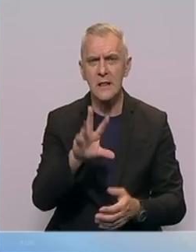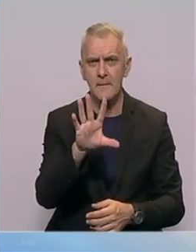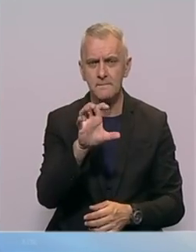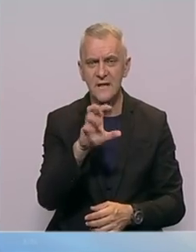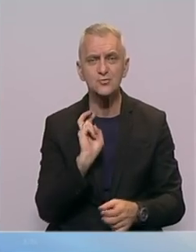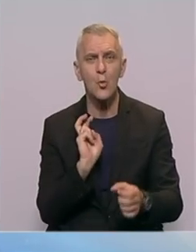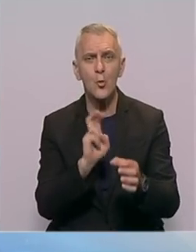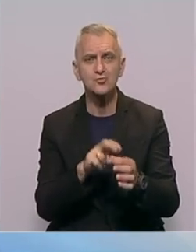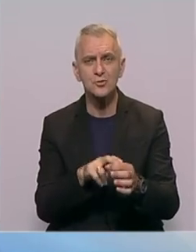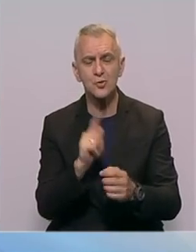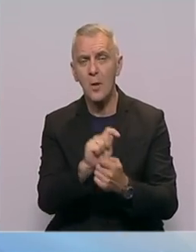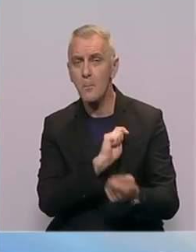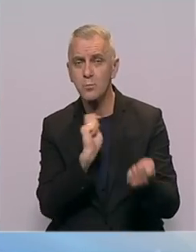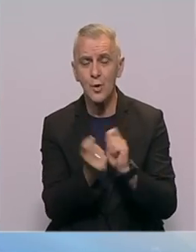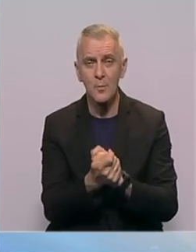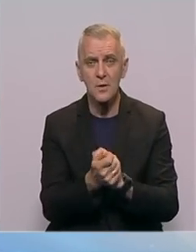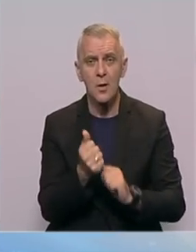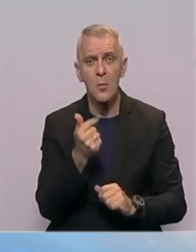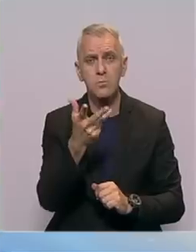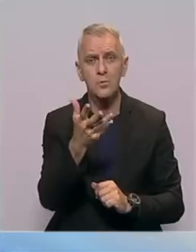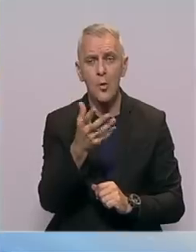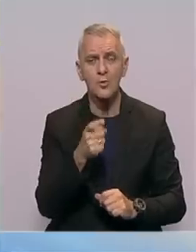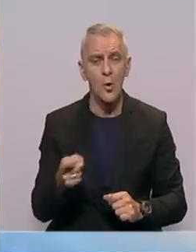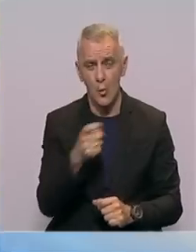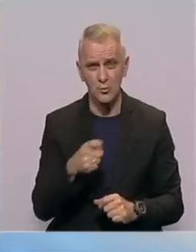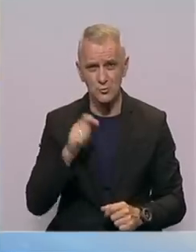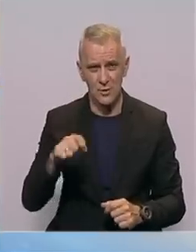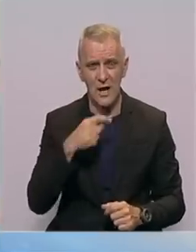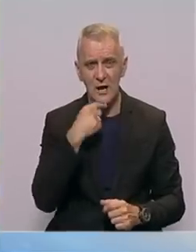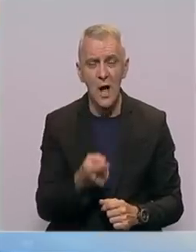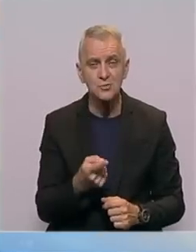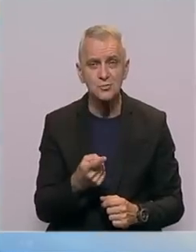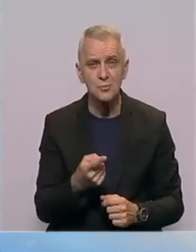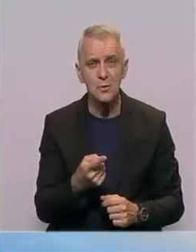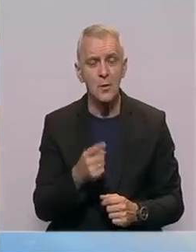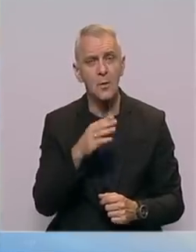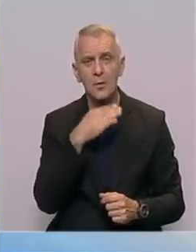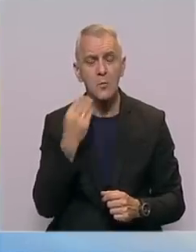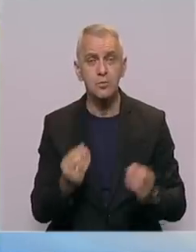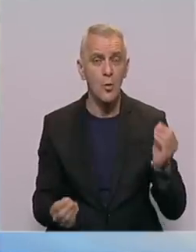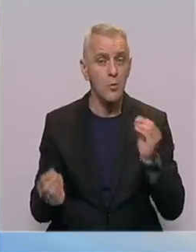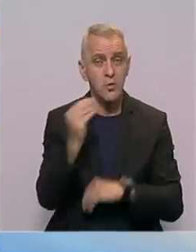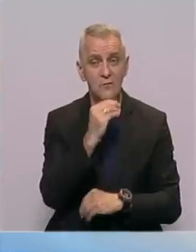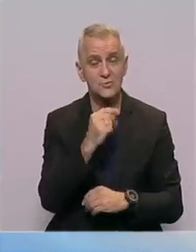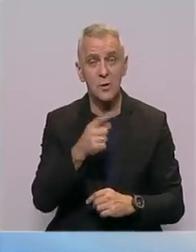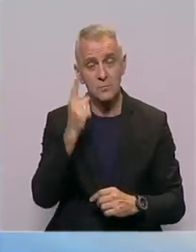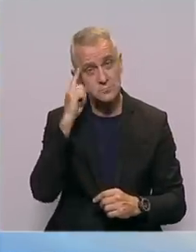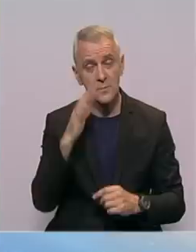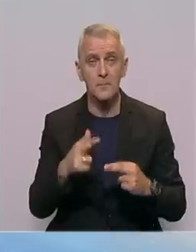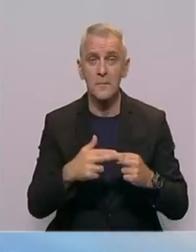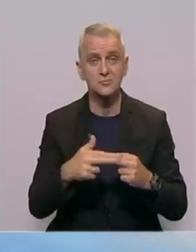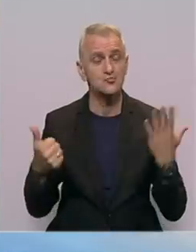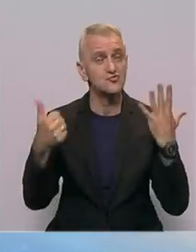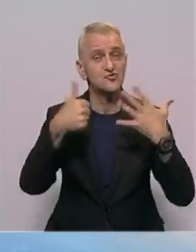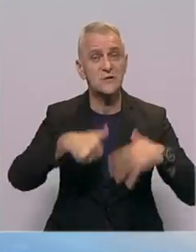učesnika je promijenjena. Broje, kažu, iz organizacionog odbora znatno povećani. Čak se spominje oko 6